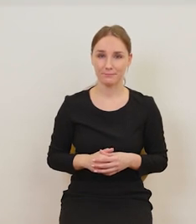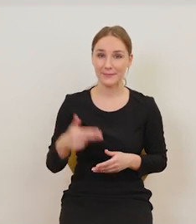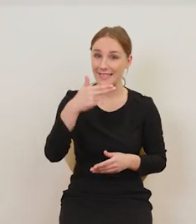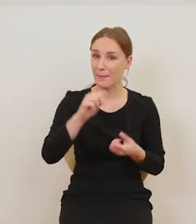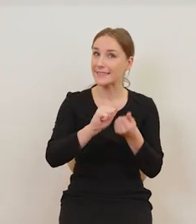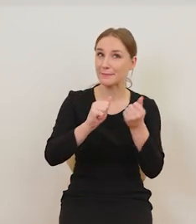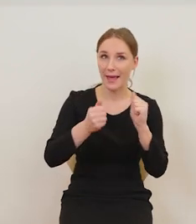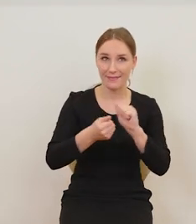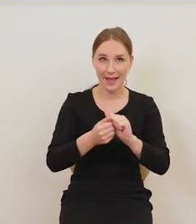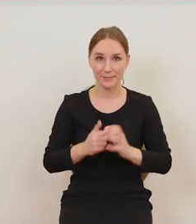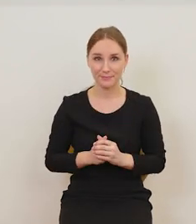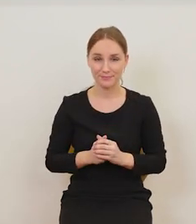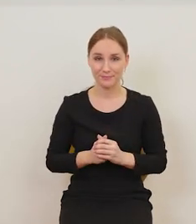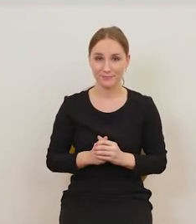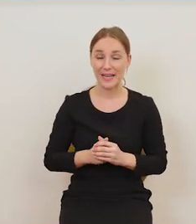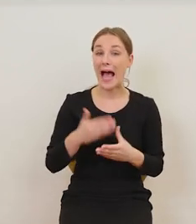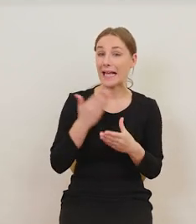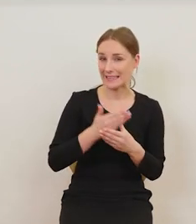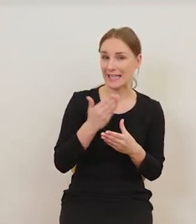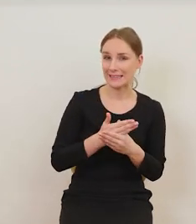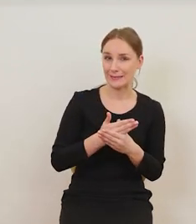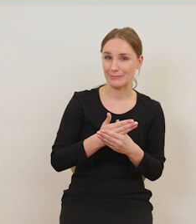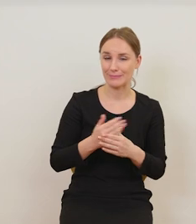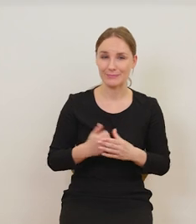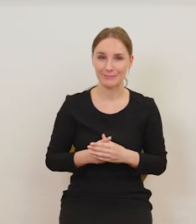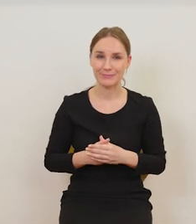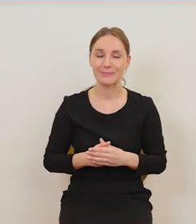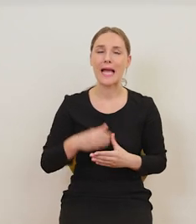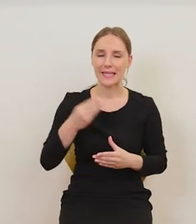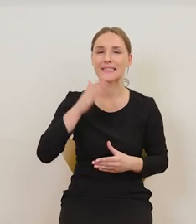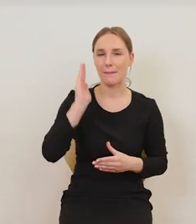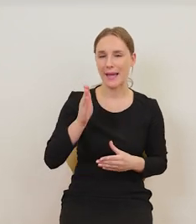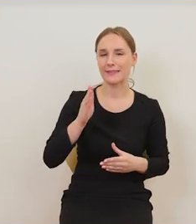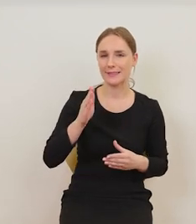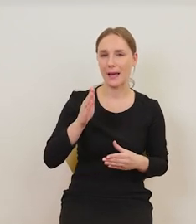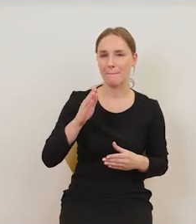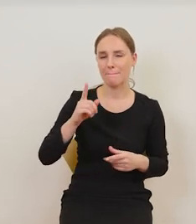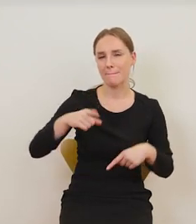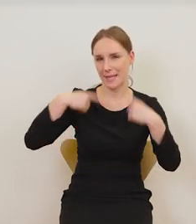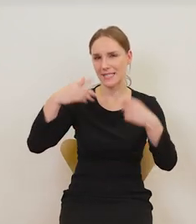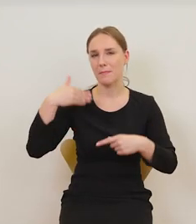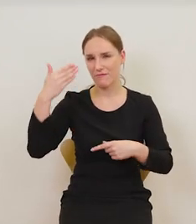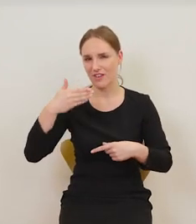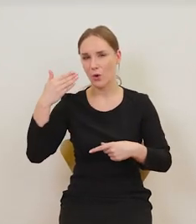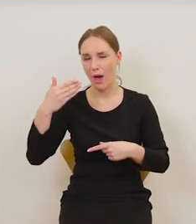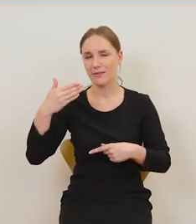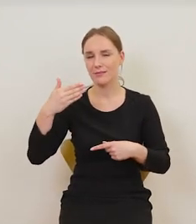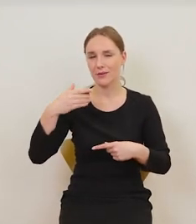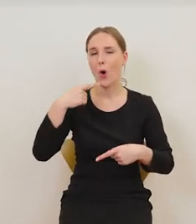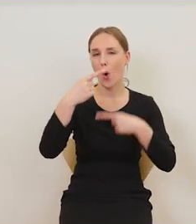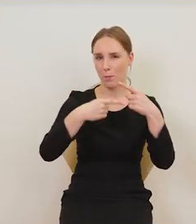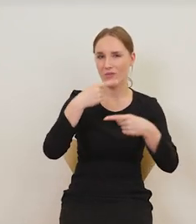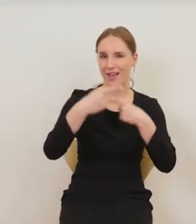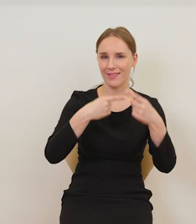temat. Hazard, o czym będzie mowa zapewne w kolejnym wykładzie, który tutaj